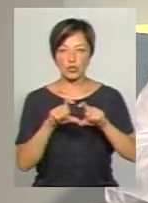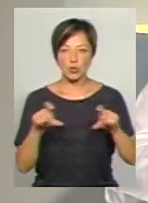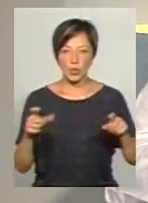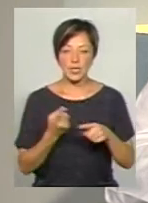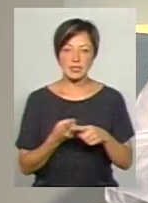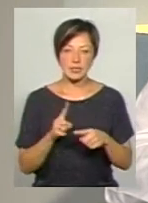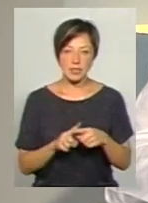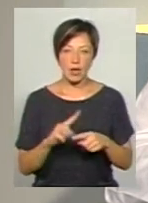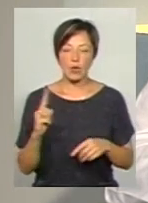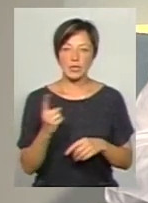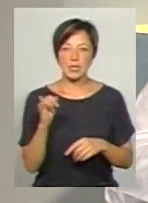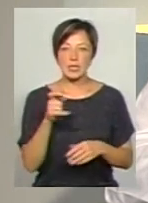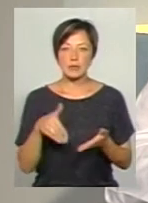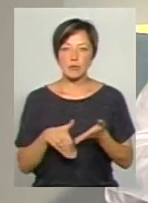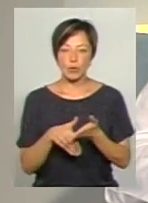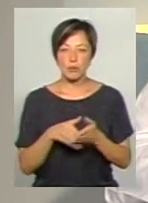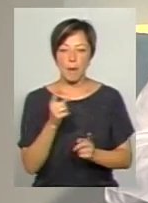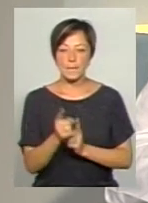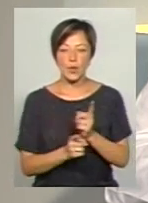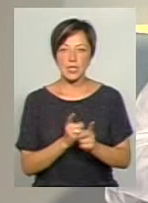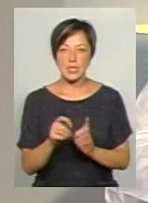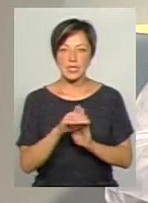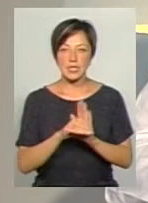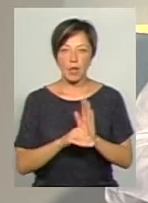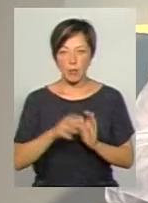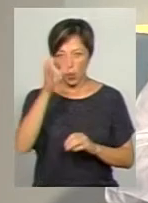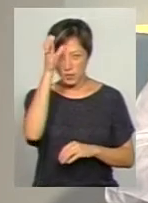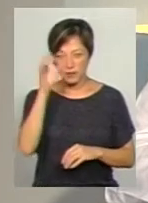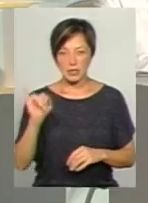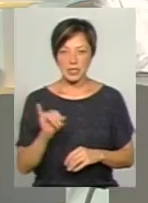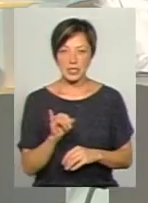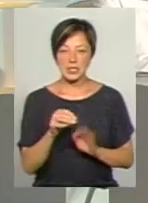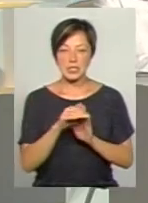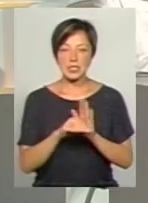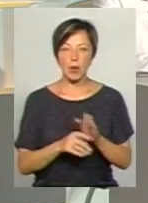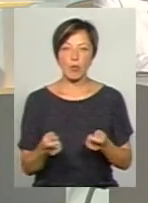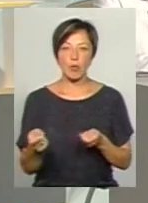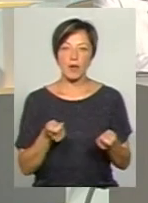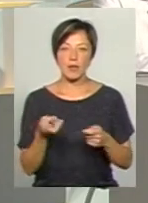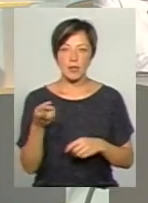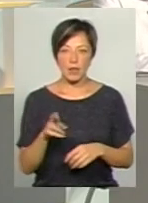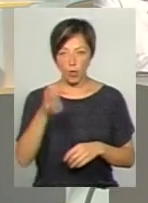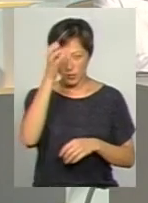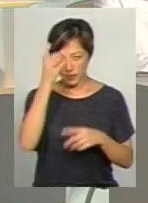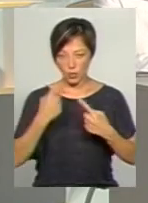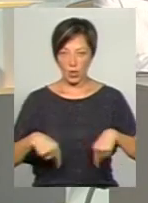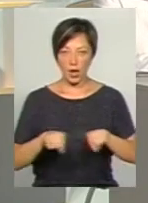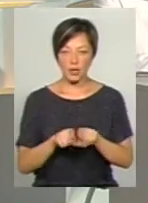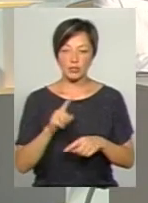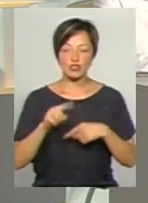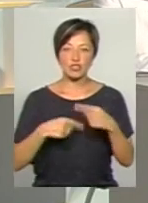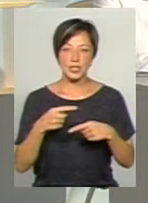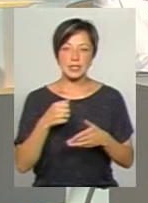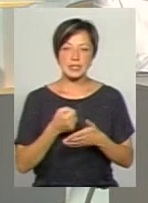це один із способів модернізації системи освіти і системи управління освітньою галузю. Через те, що